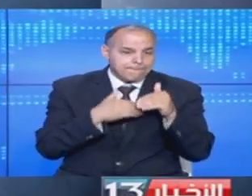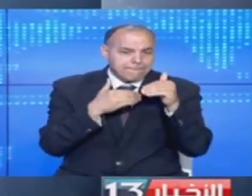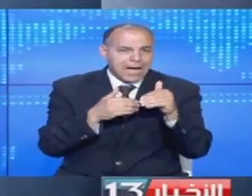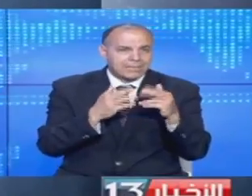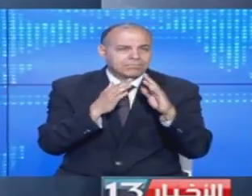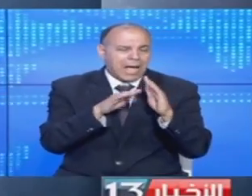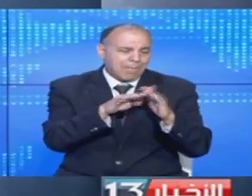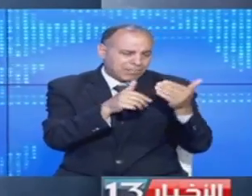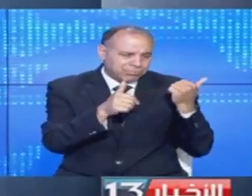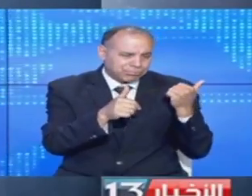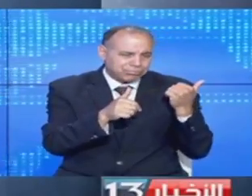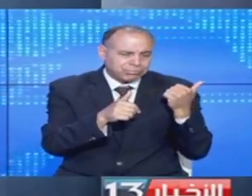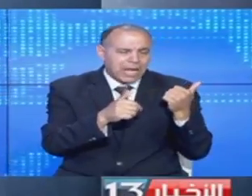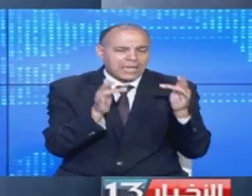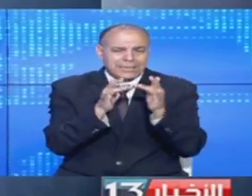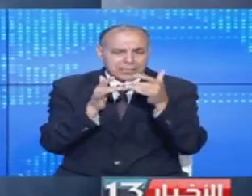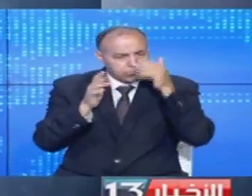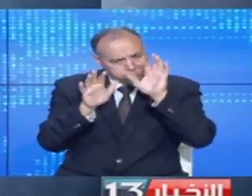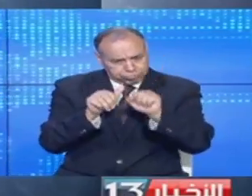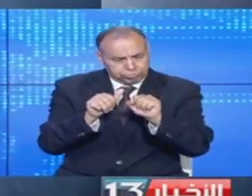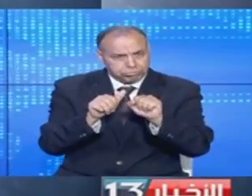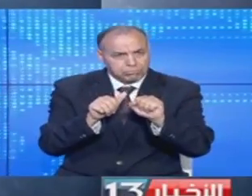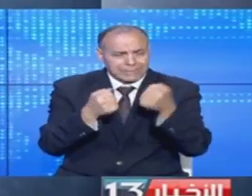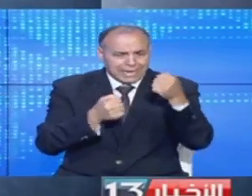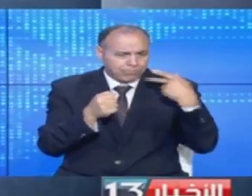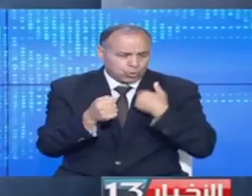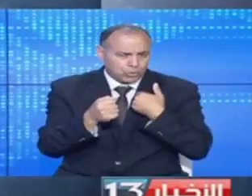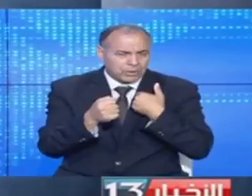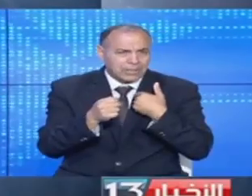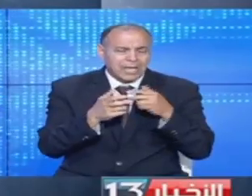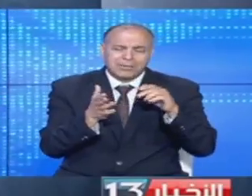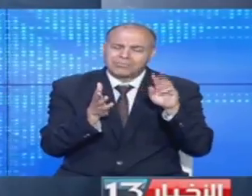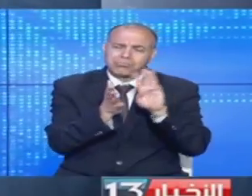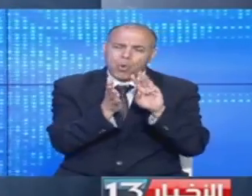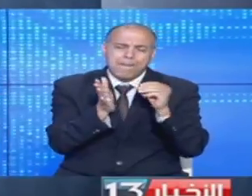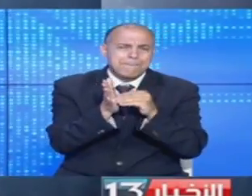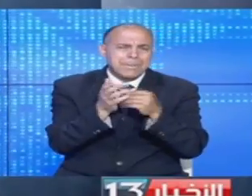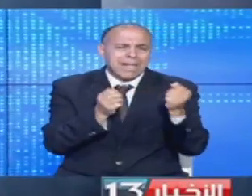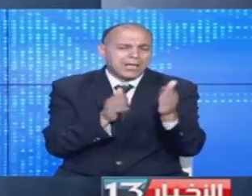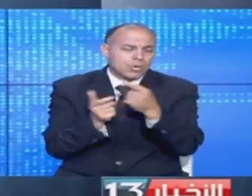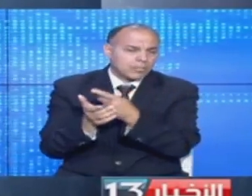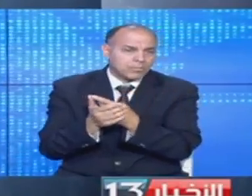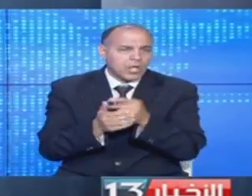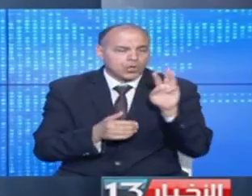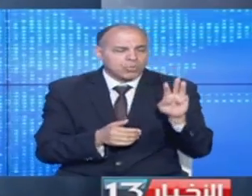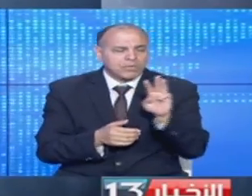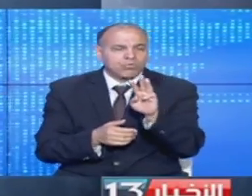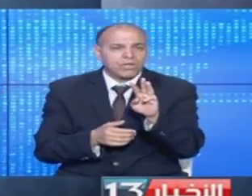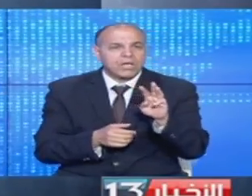الحجز المسبق لموعد عن بعد من قبل صاحب العربة عبر الموقع الرسمي للوكالة www